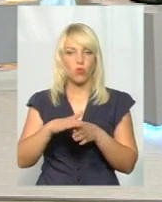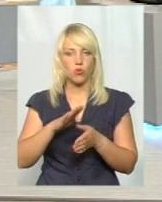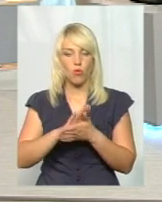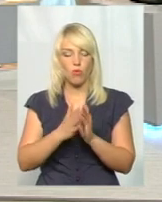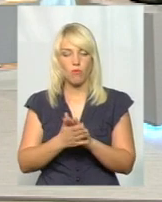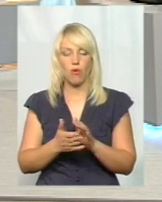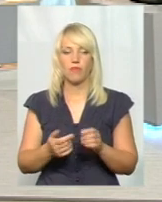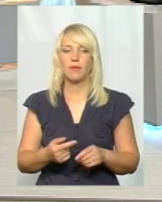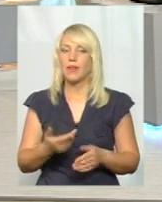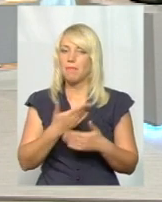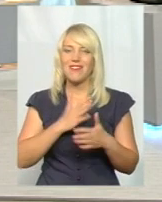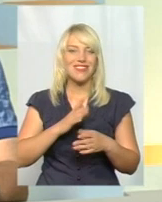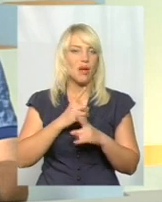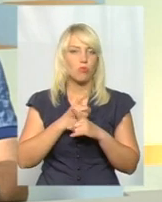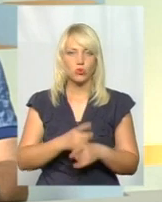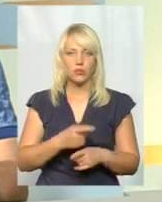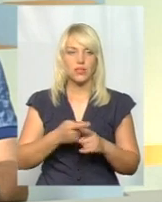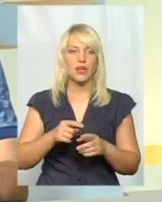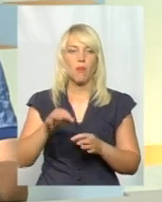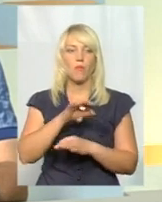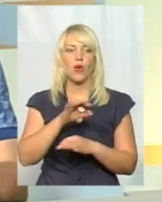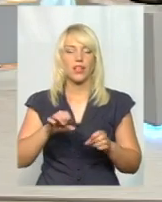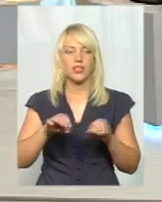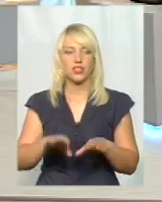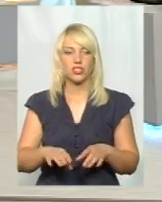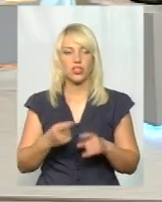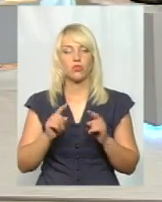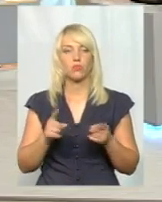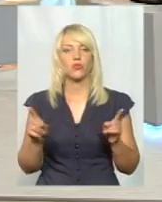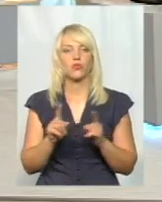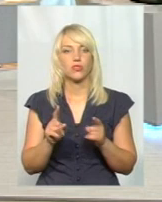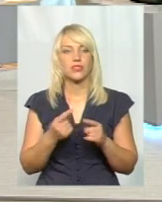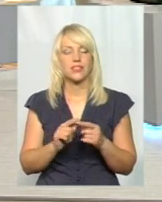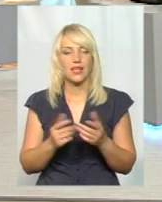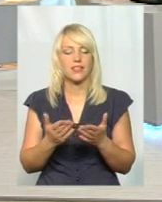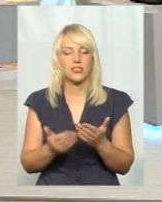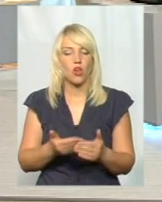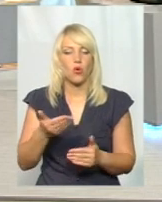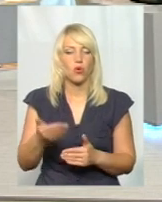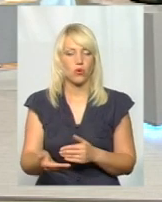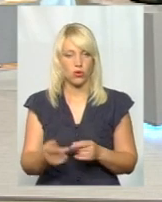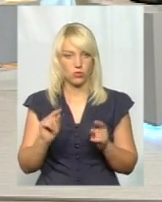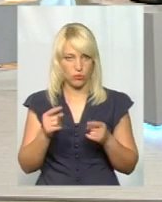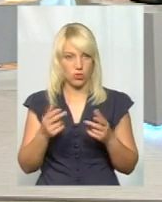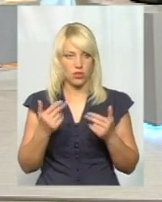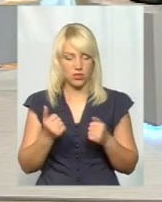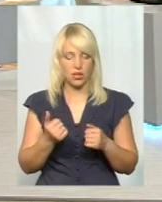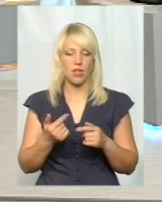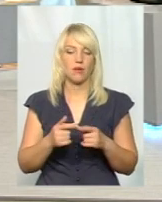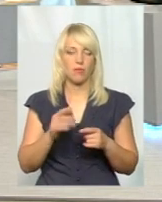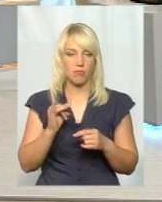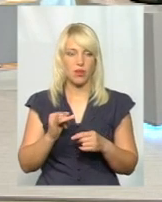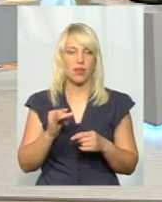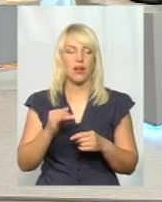це просто проєкт рішення. Ми мали його оприлюднити. Але в це вже якийсь крок. Тому що, так, це якийсь крок. Тому що, да, частково умови виконані, кимось